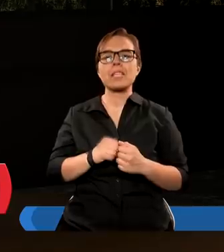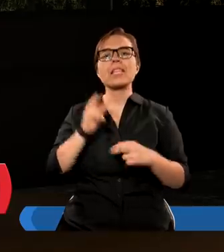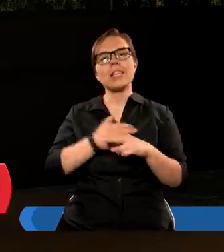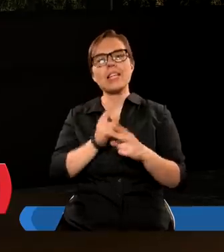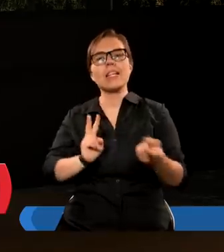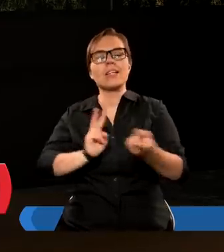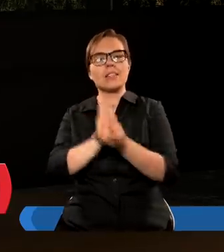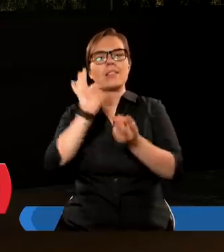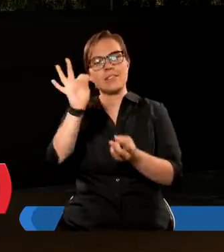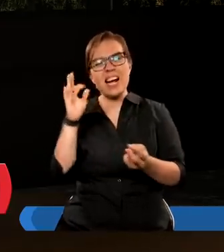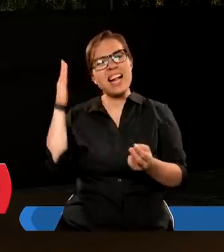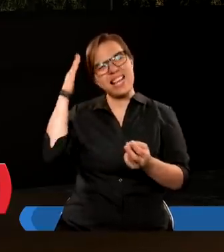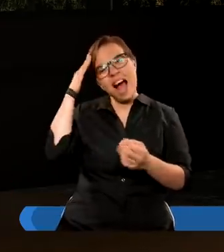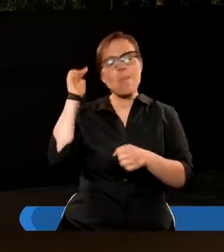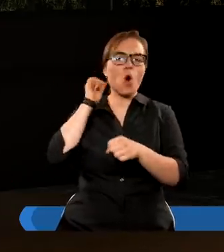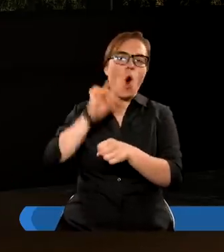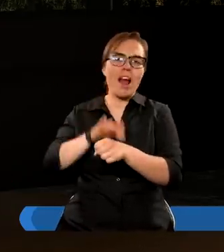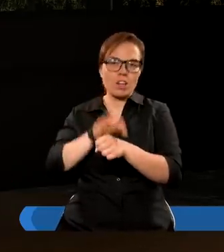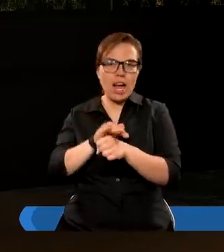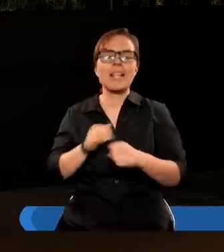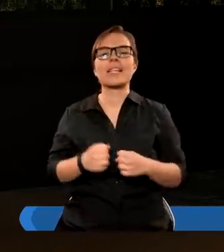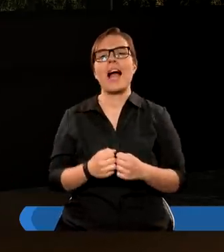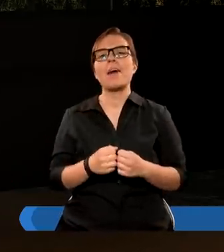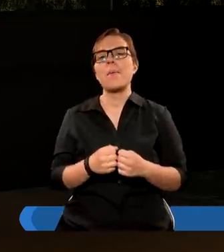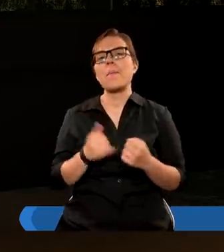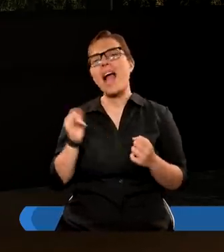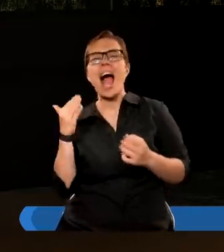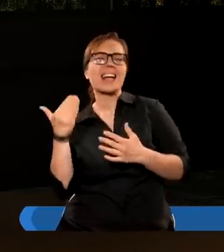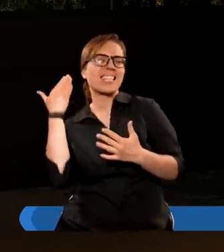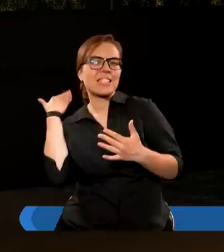spotkałam się z moją znajomą. Jakiś czas temu